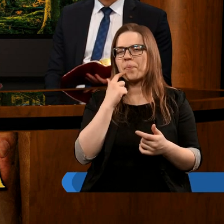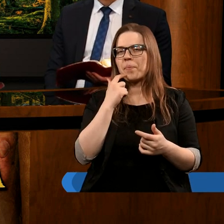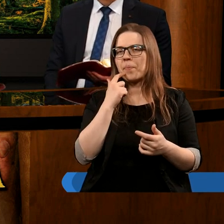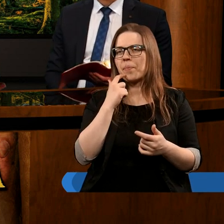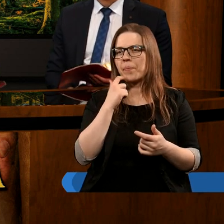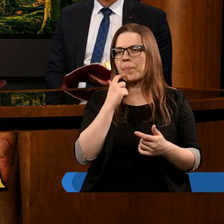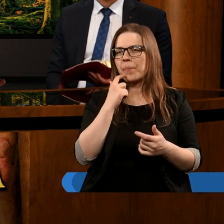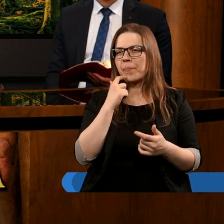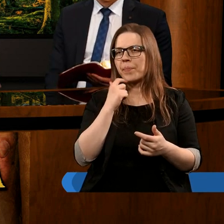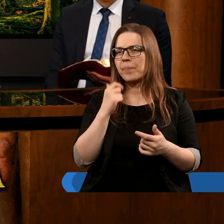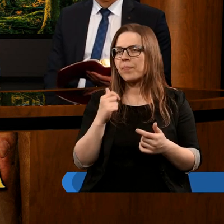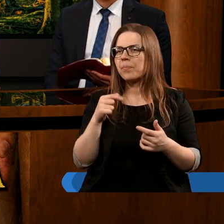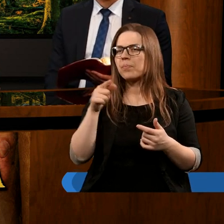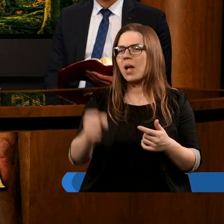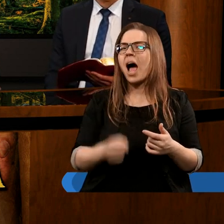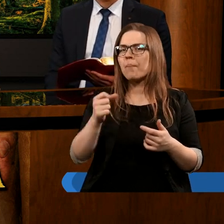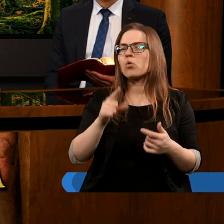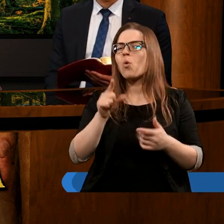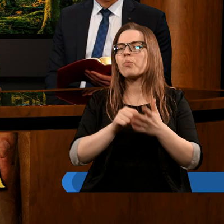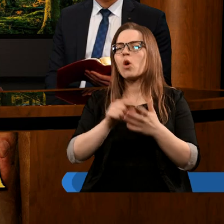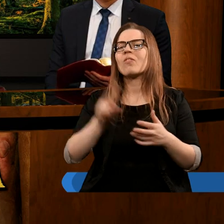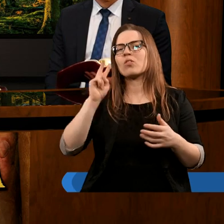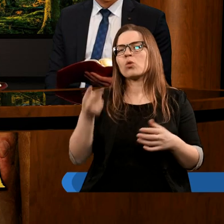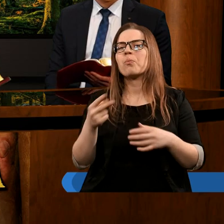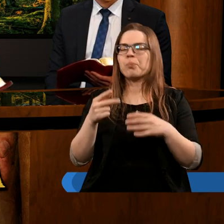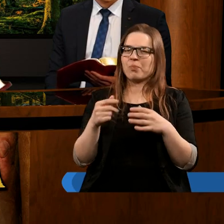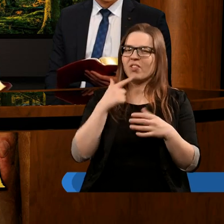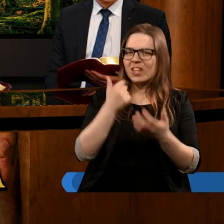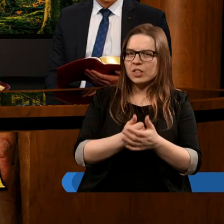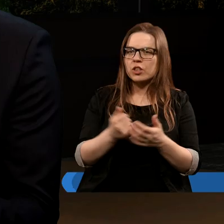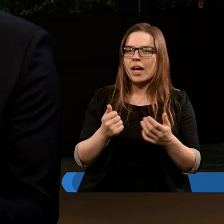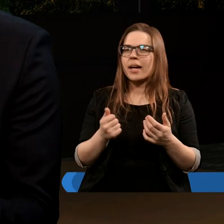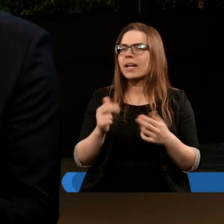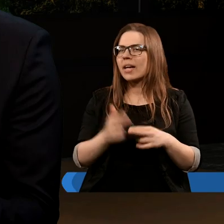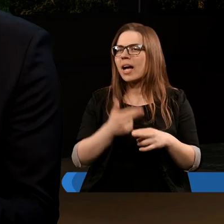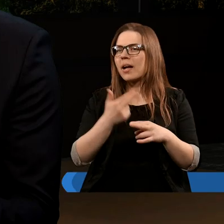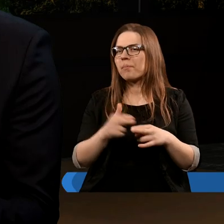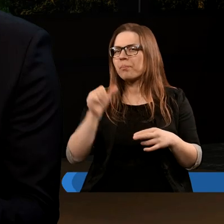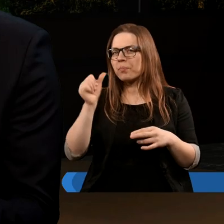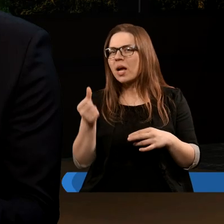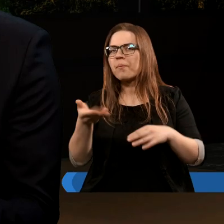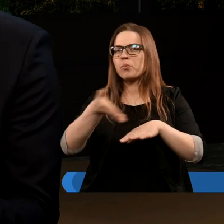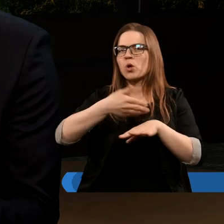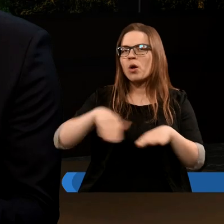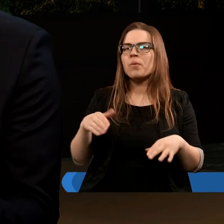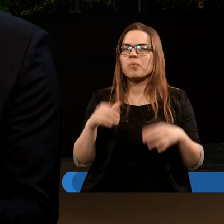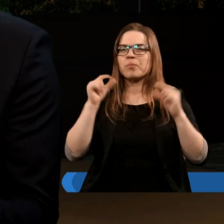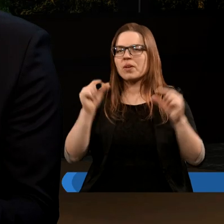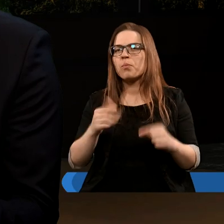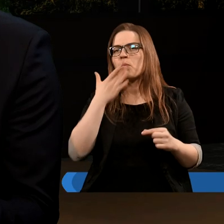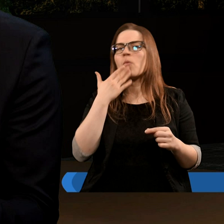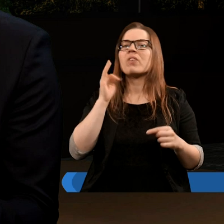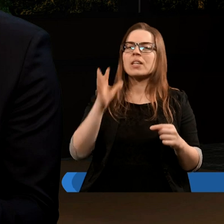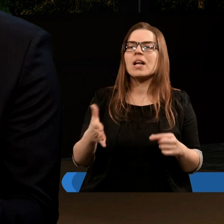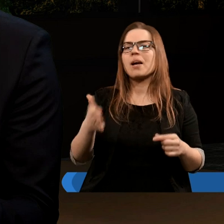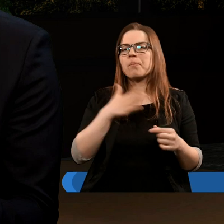Znowu Apostoł Piotr w drugim swoim liście w pierwszym rozdziale dziewiętnastym wersecie powie